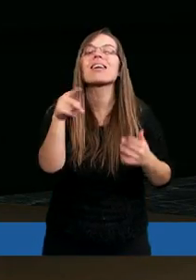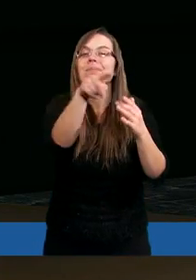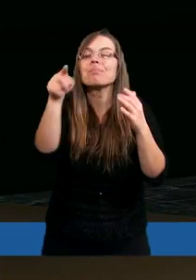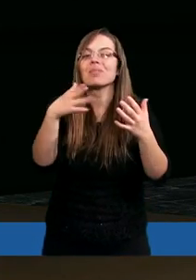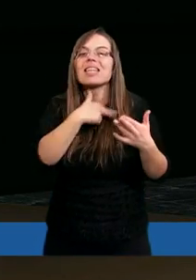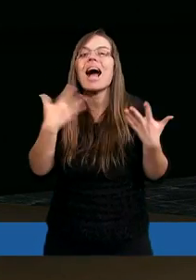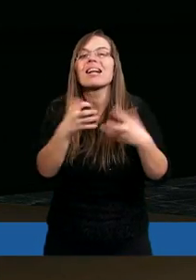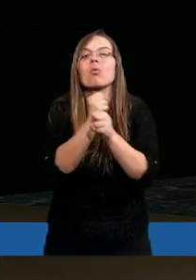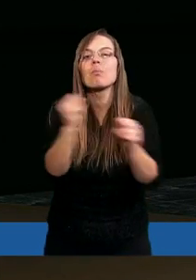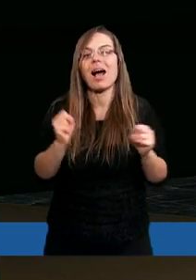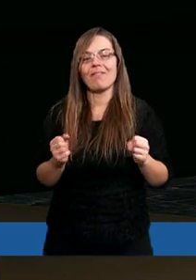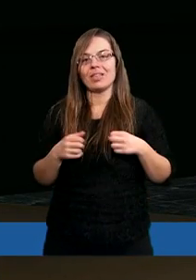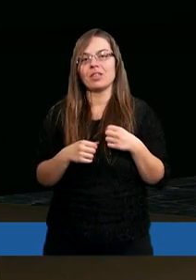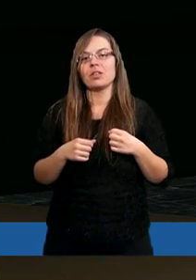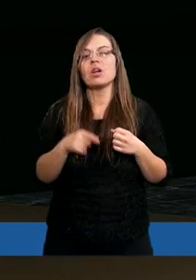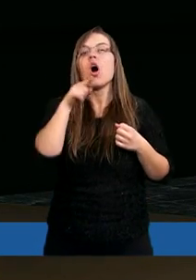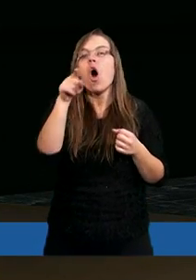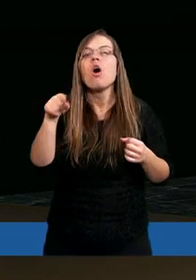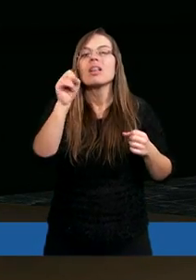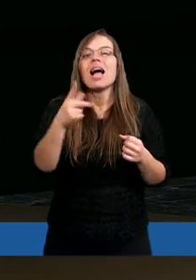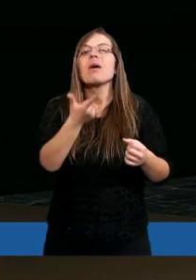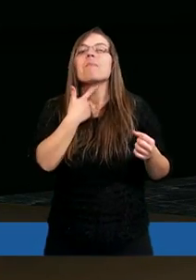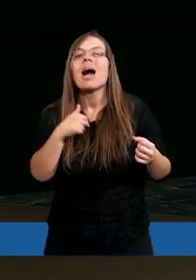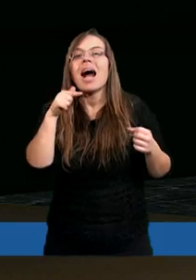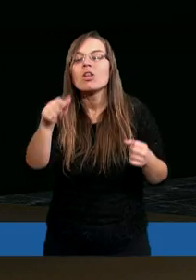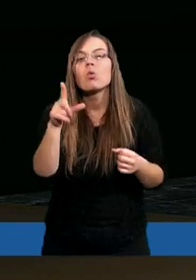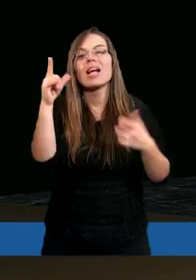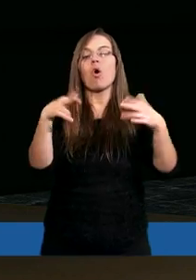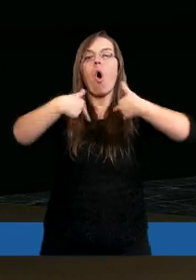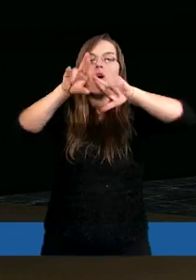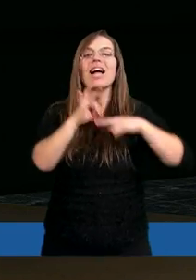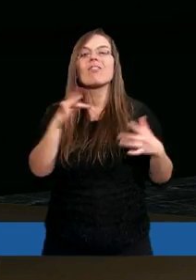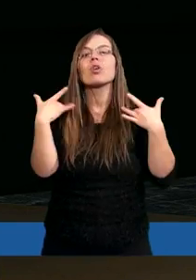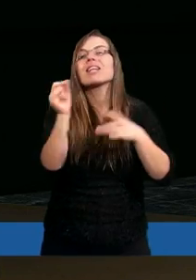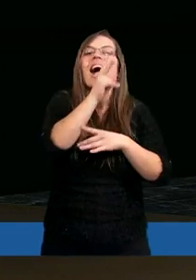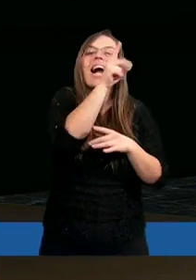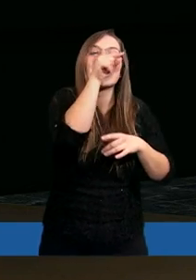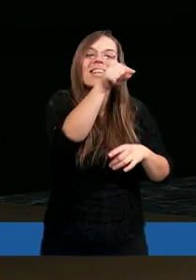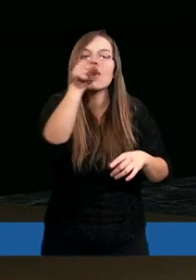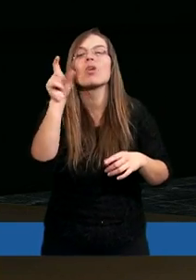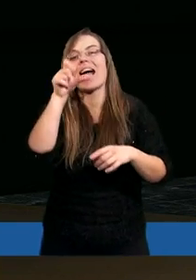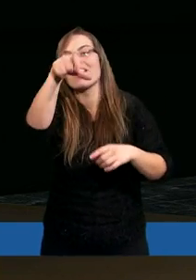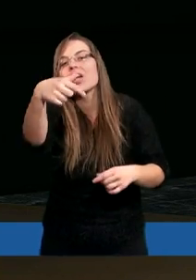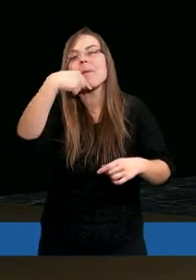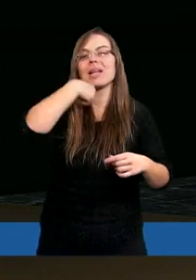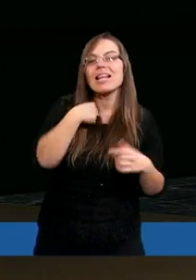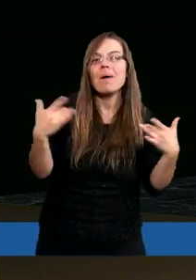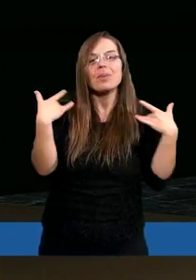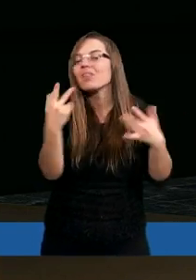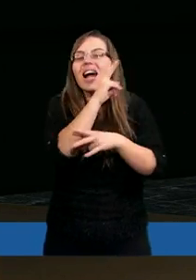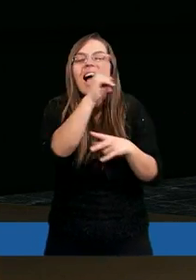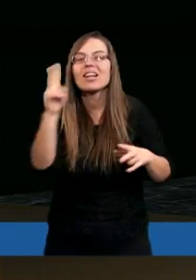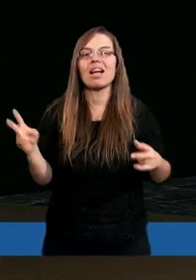miłuje i On zaplanował ten plan zbawienia dla każdego człowieka. Częścią tego planu było to, że